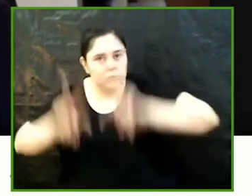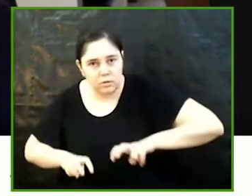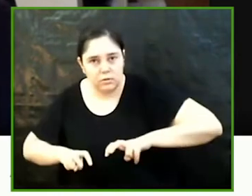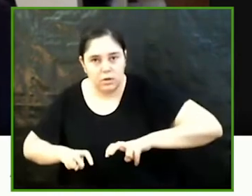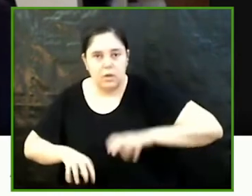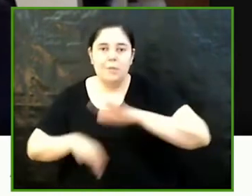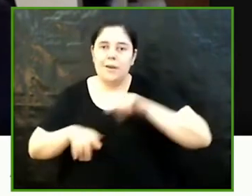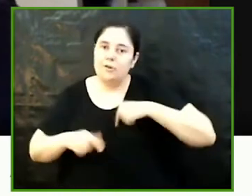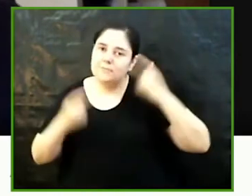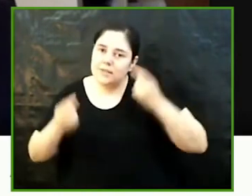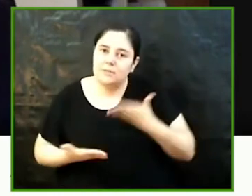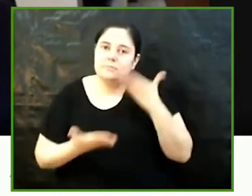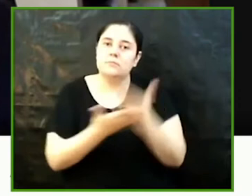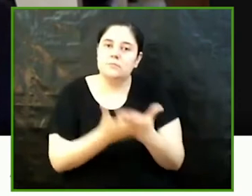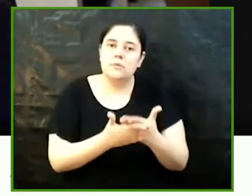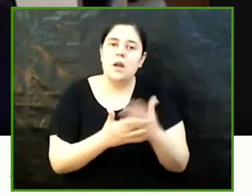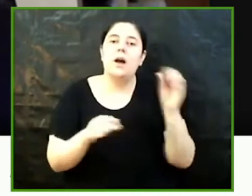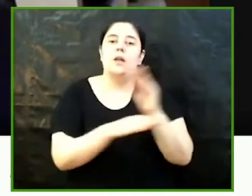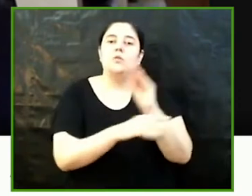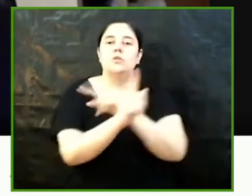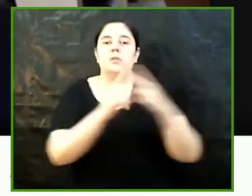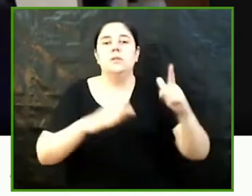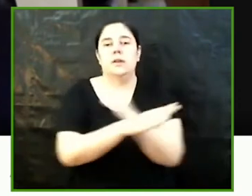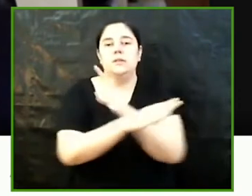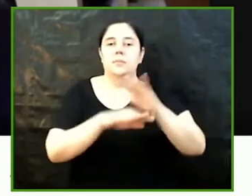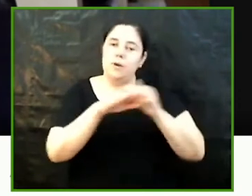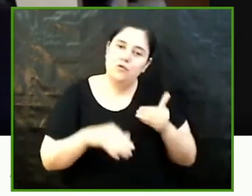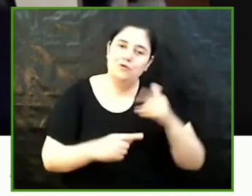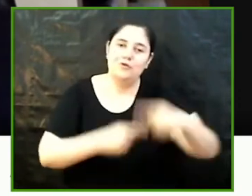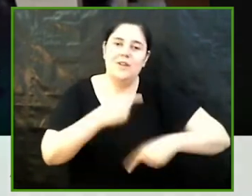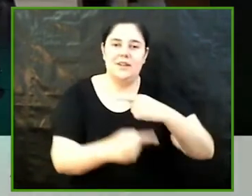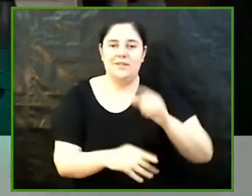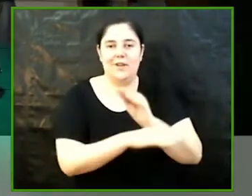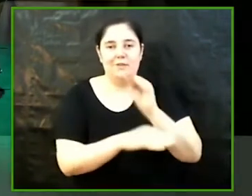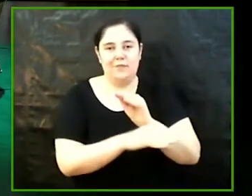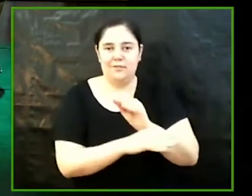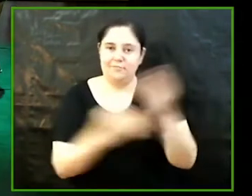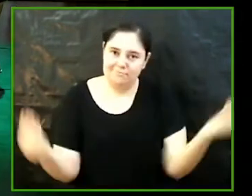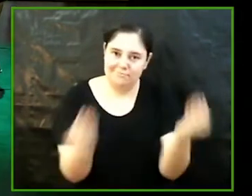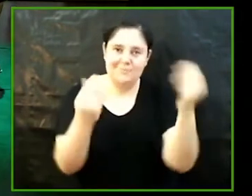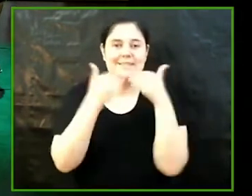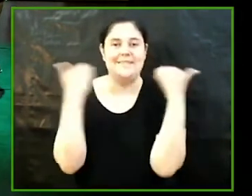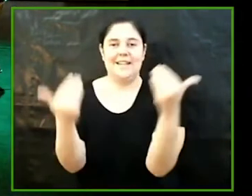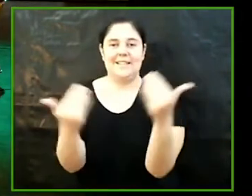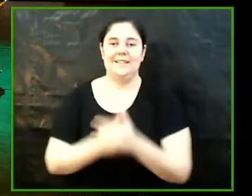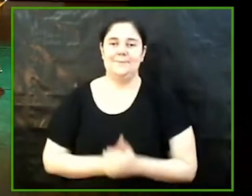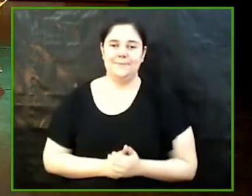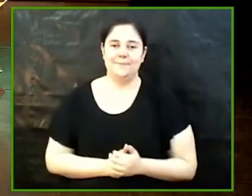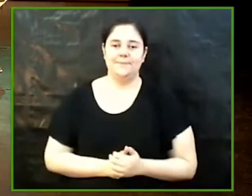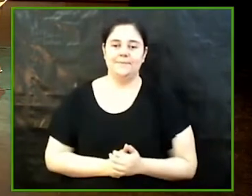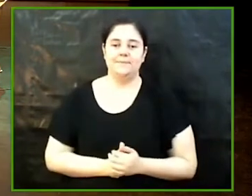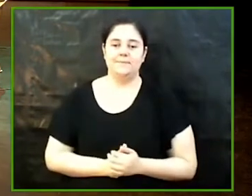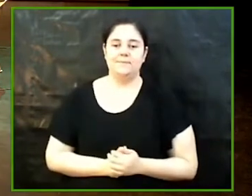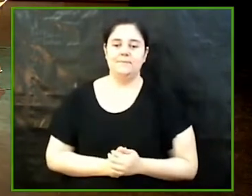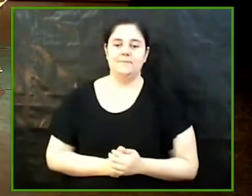perspectiva de gènere millorant així l'educació de les futures generacions moltes gràcies Moltes gràcies